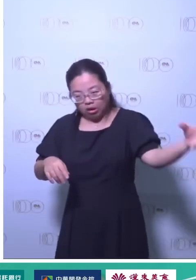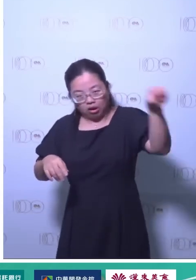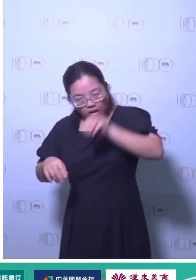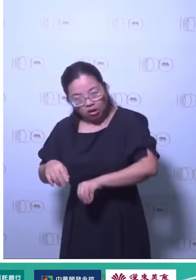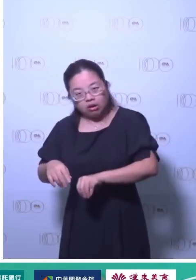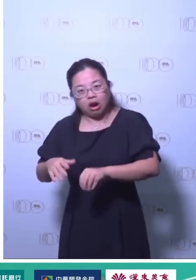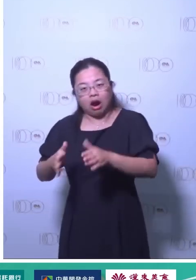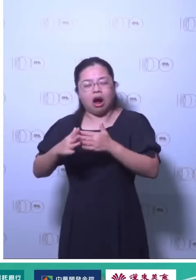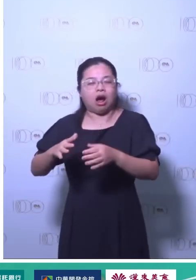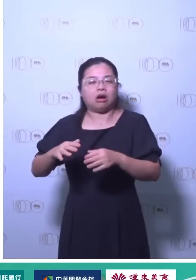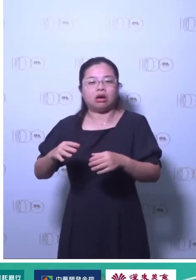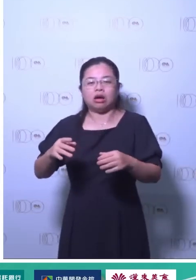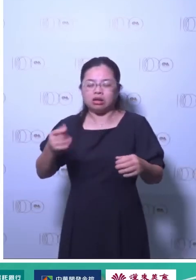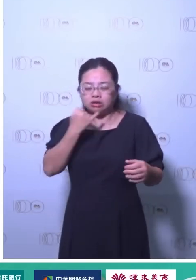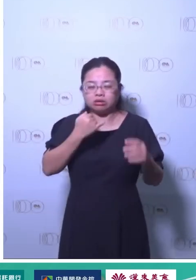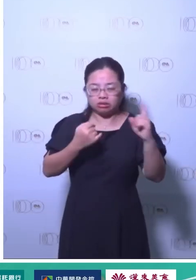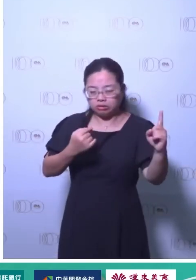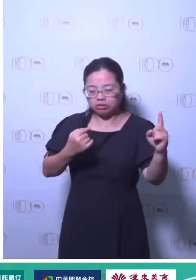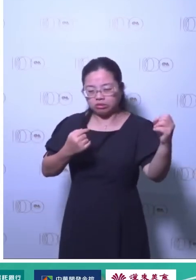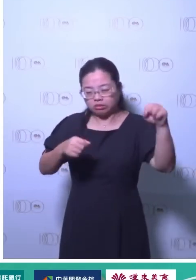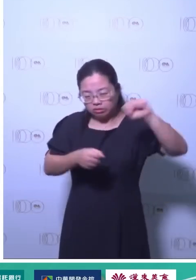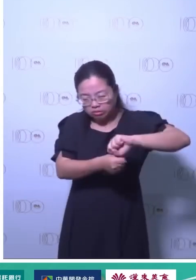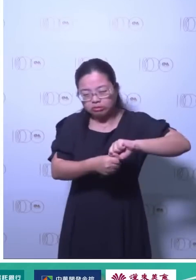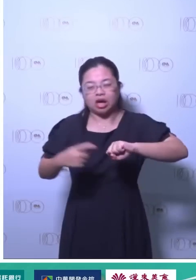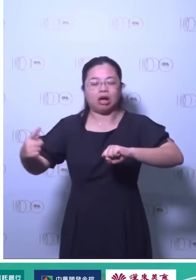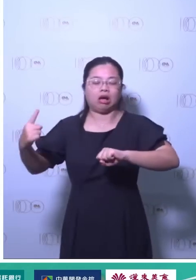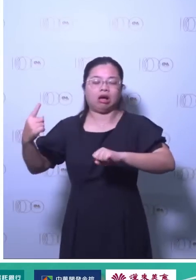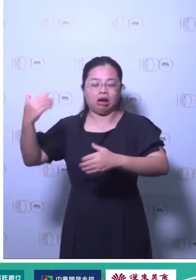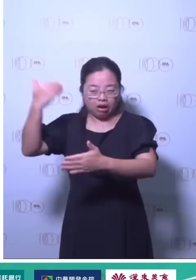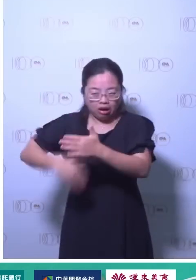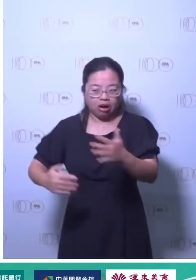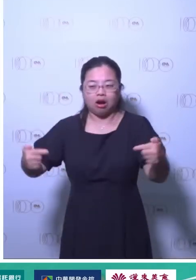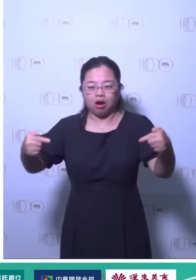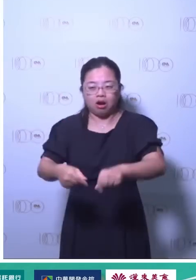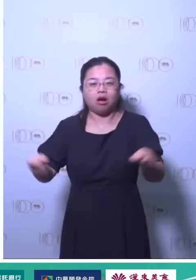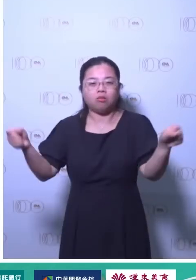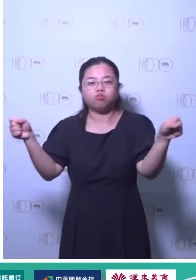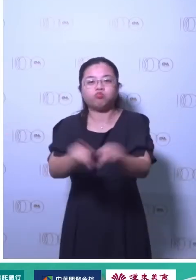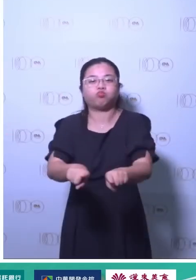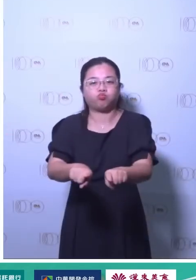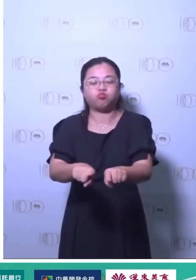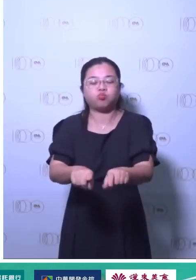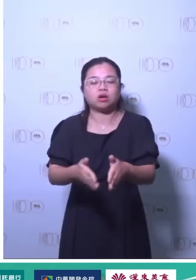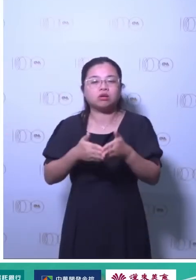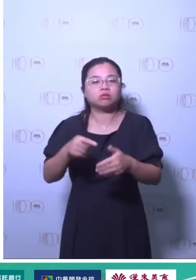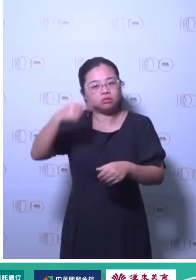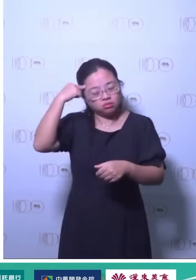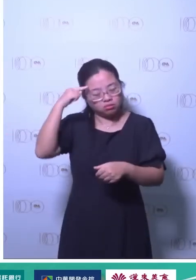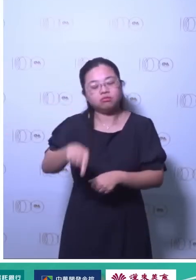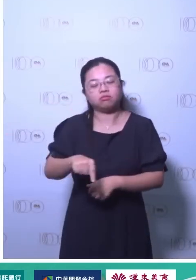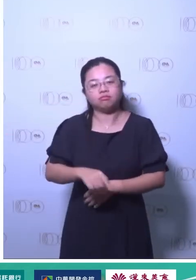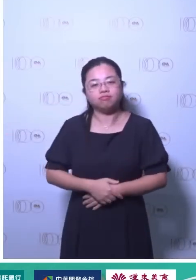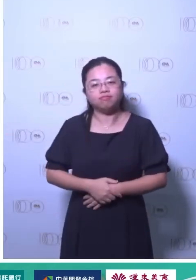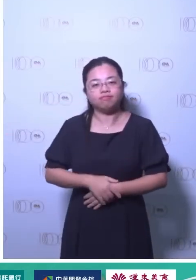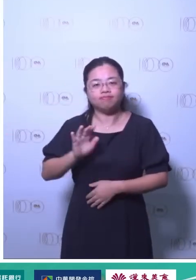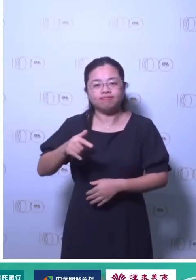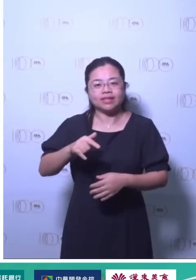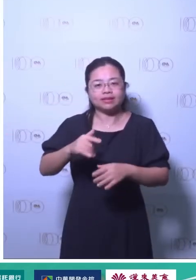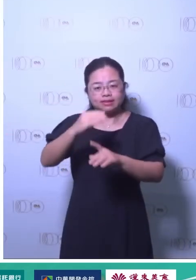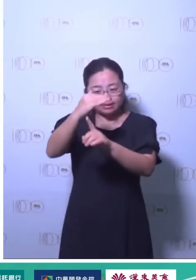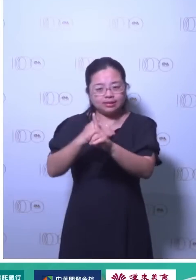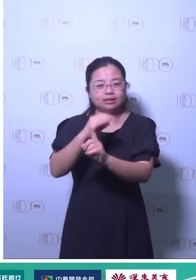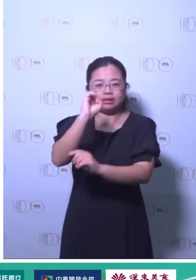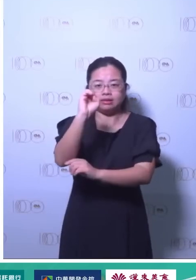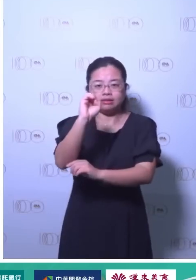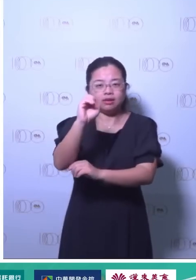你排多少你要想办法抓多少回来这样大气中就不会增加你排一万吨出去那你就从大气中抓一万吨下来